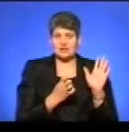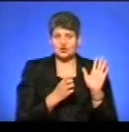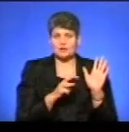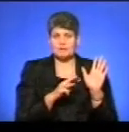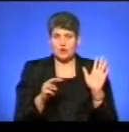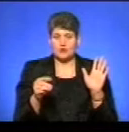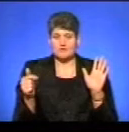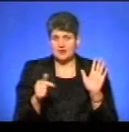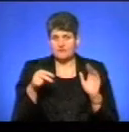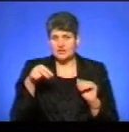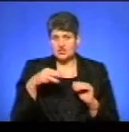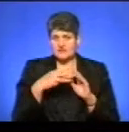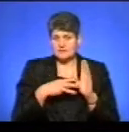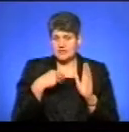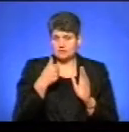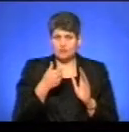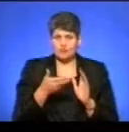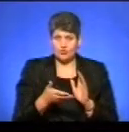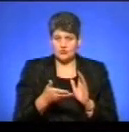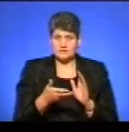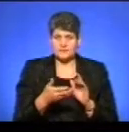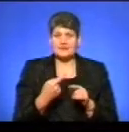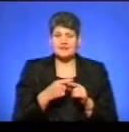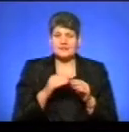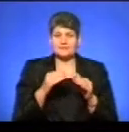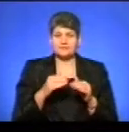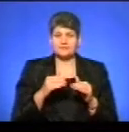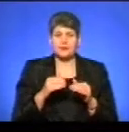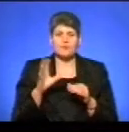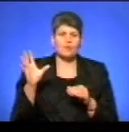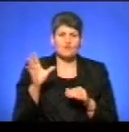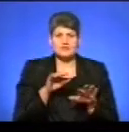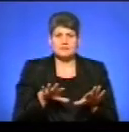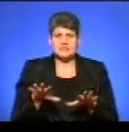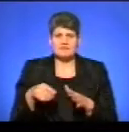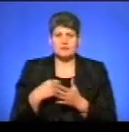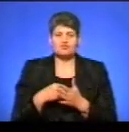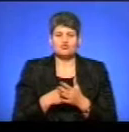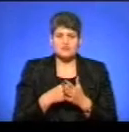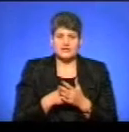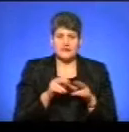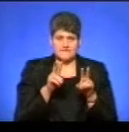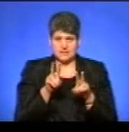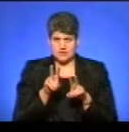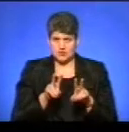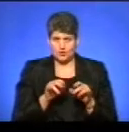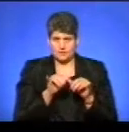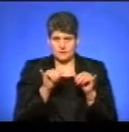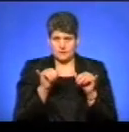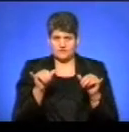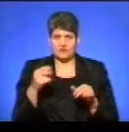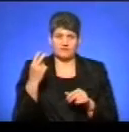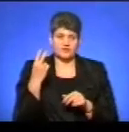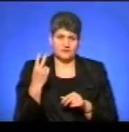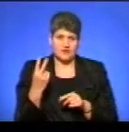грн у 2018 році. Тобто, динаміка по всіх місцевих бюджетах відслідковується ріст в 2